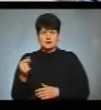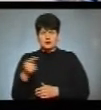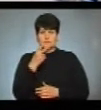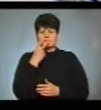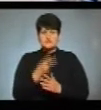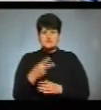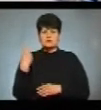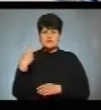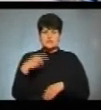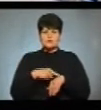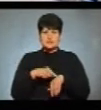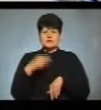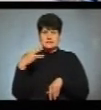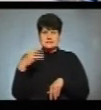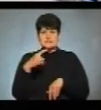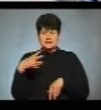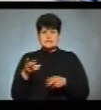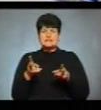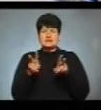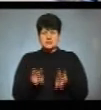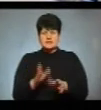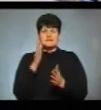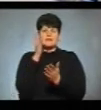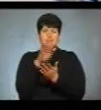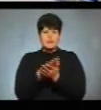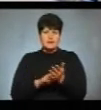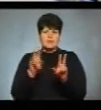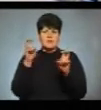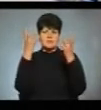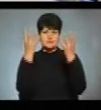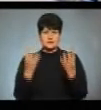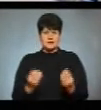Дивіться о 20.30 і залишайтеся з нами далі в прямому ефірі тема дня.